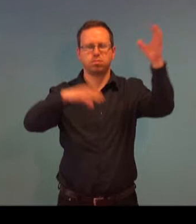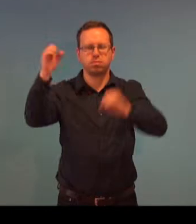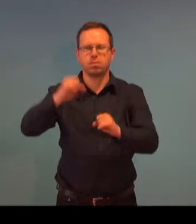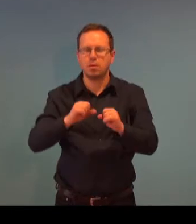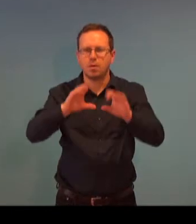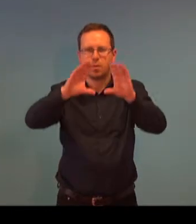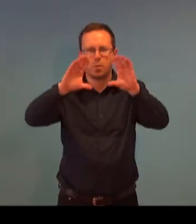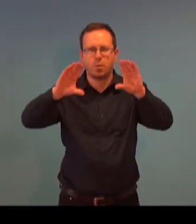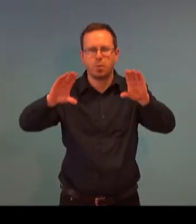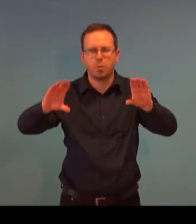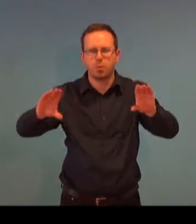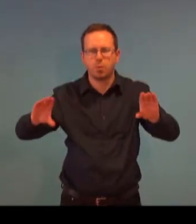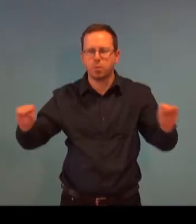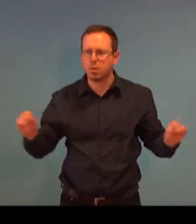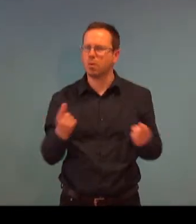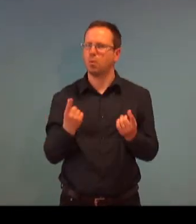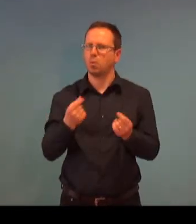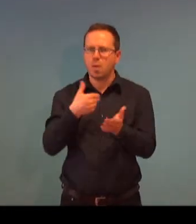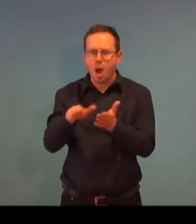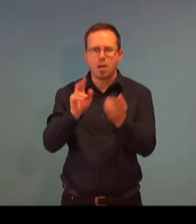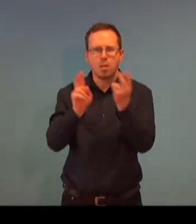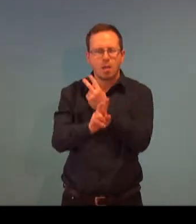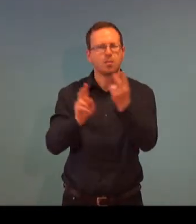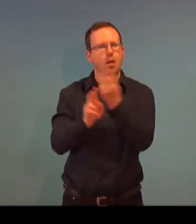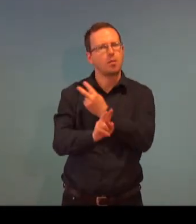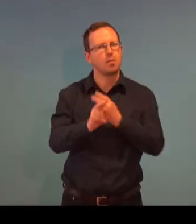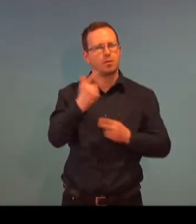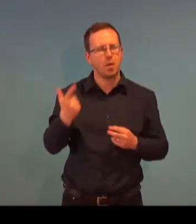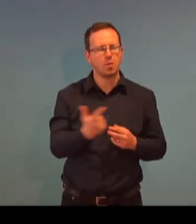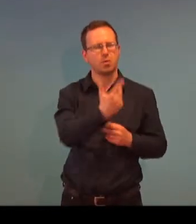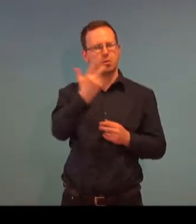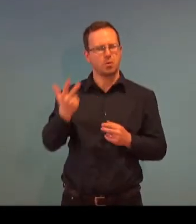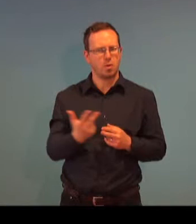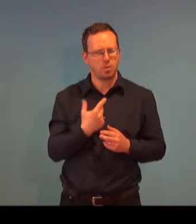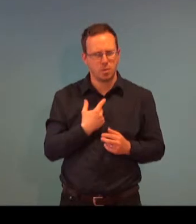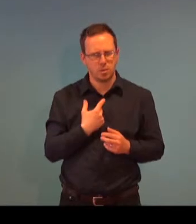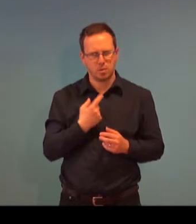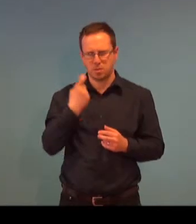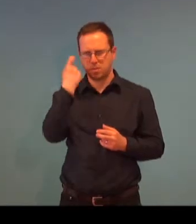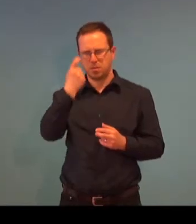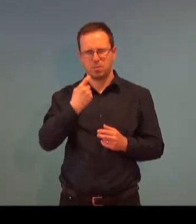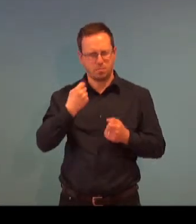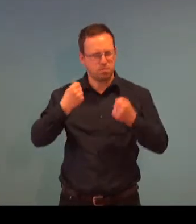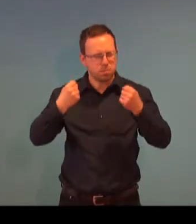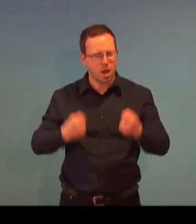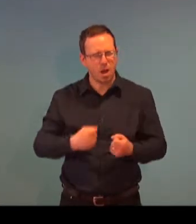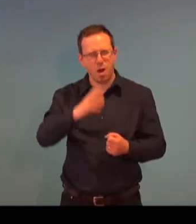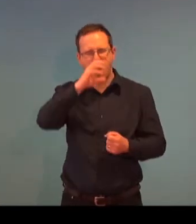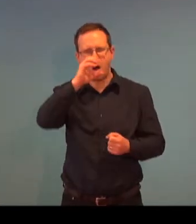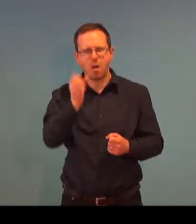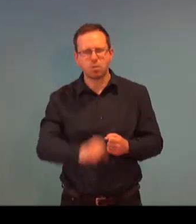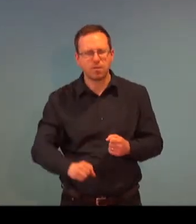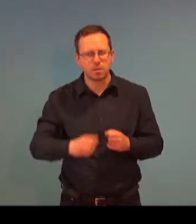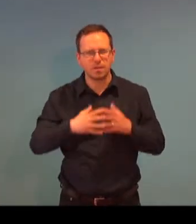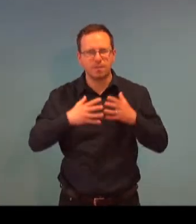a uháněli jsme osvětlenou Prahou, najednou se začala světla ztráce, tam jsme pořád jeli a jeli asi